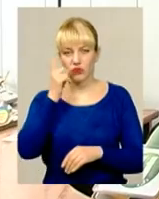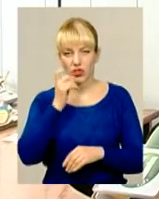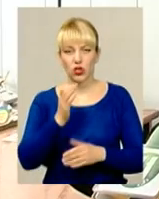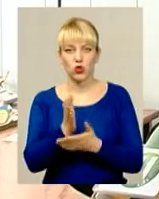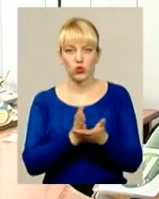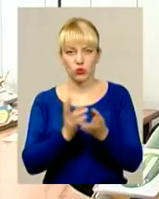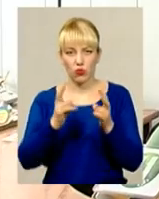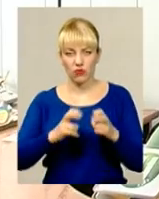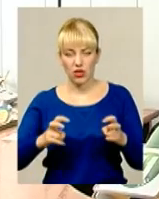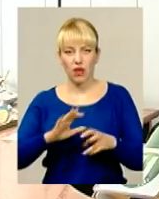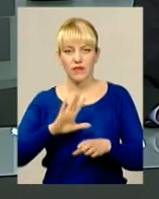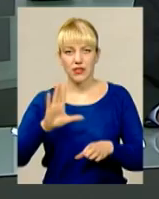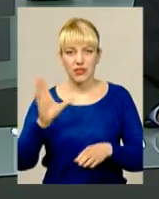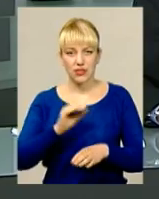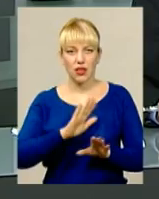пояснимо потім.